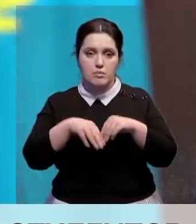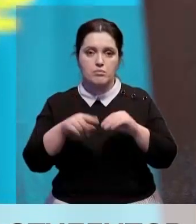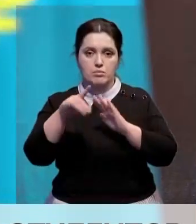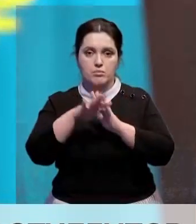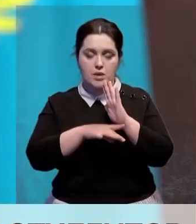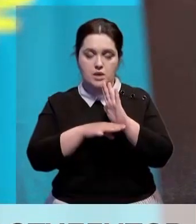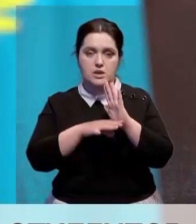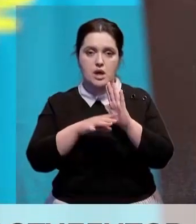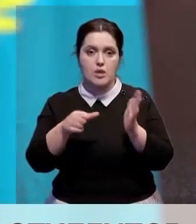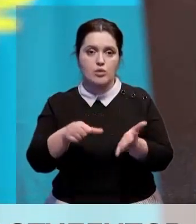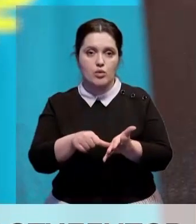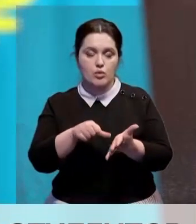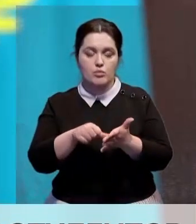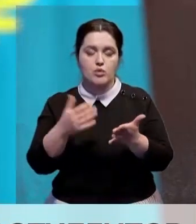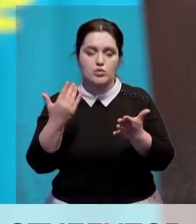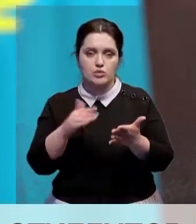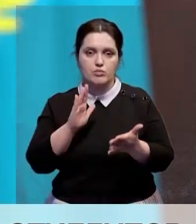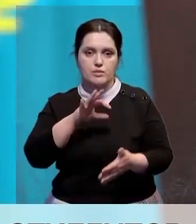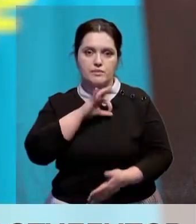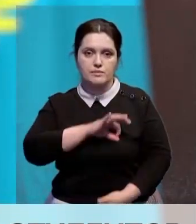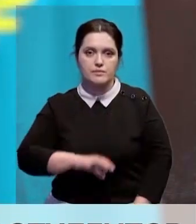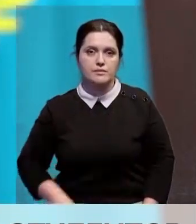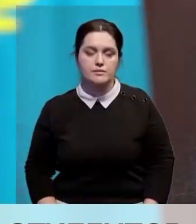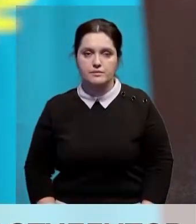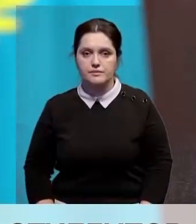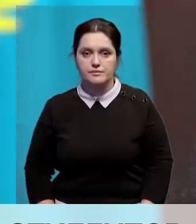Установка тревожной кнопки, думаю, уже даст результаты.